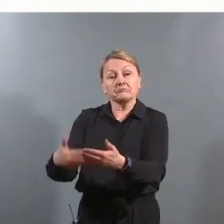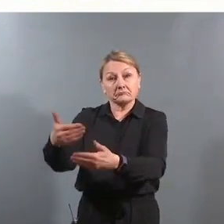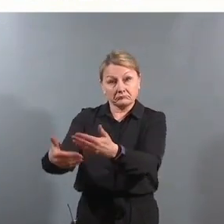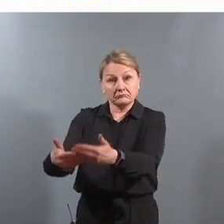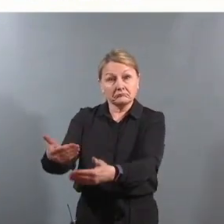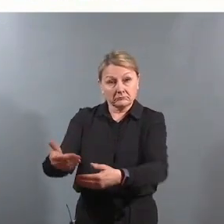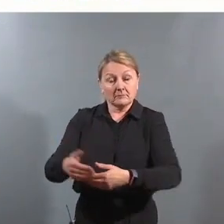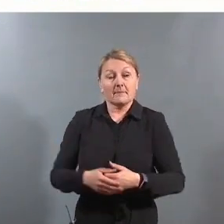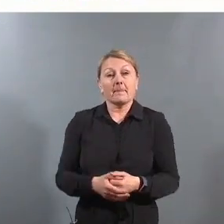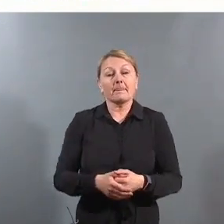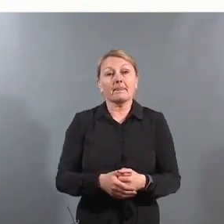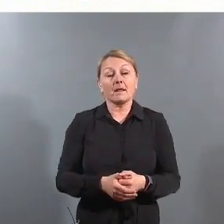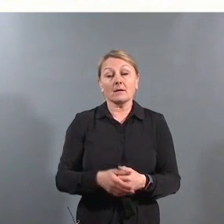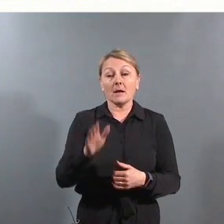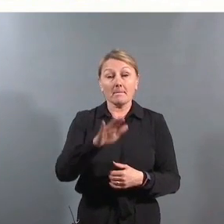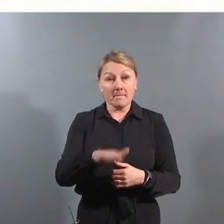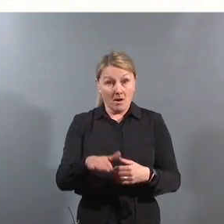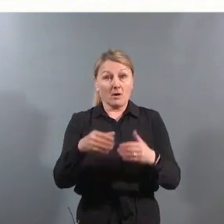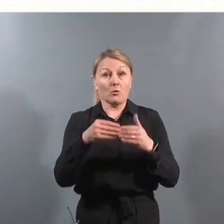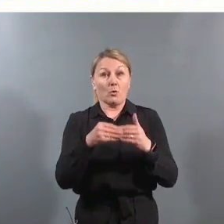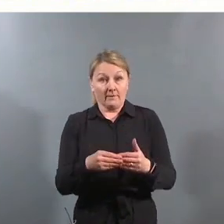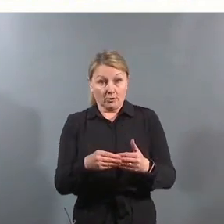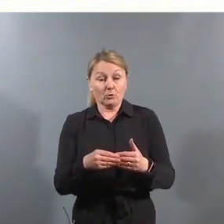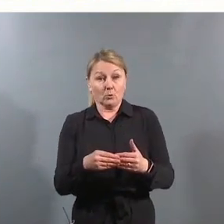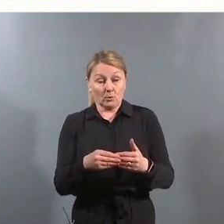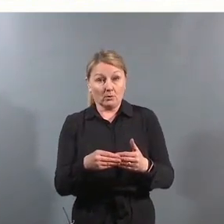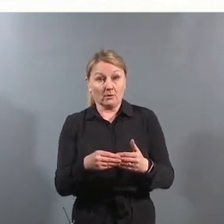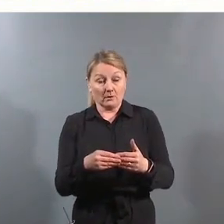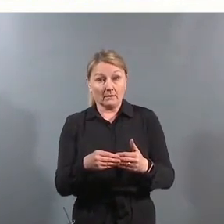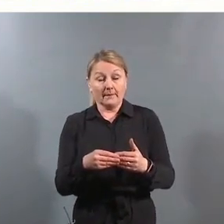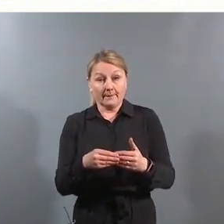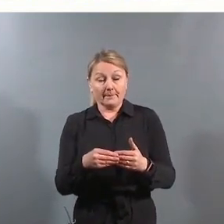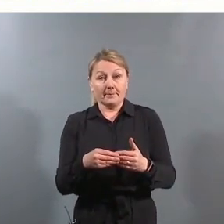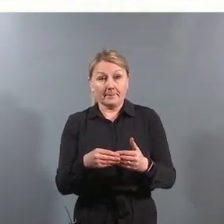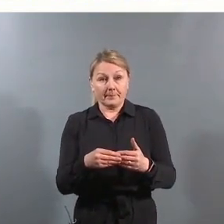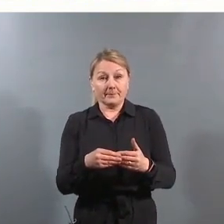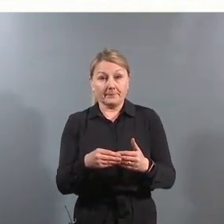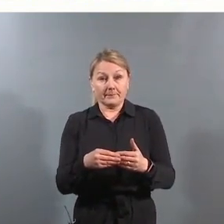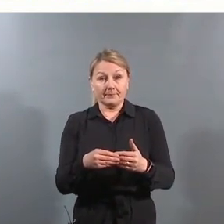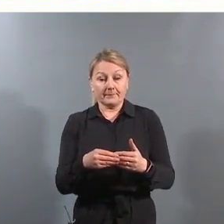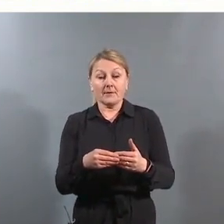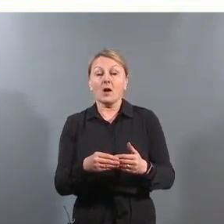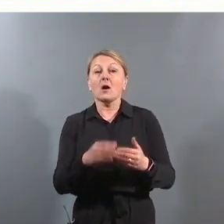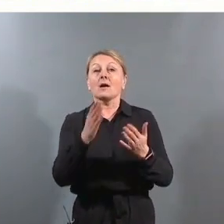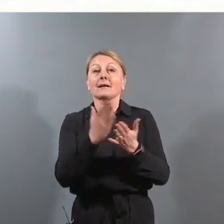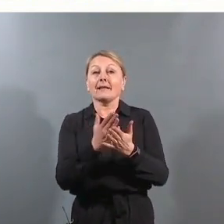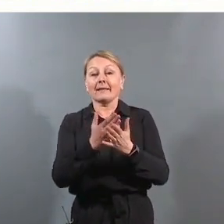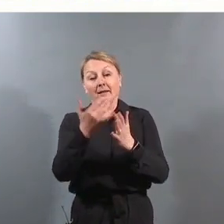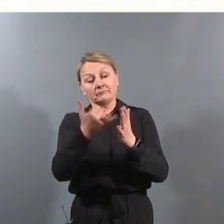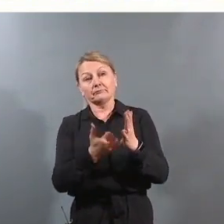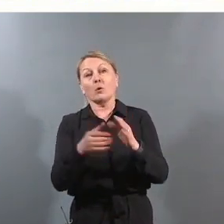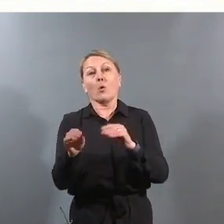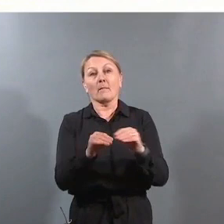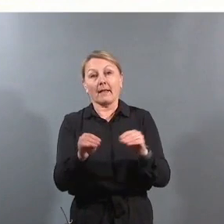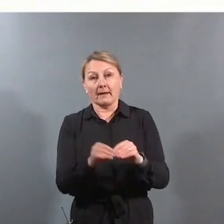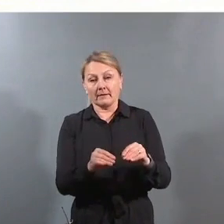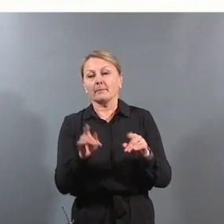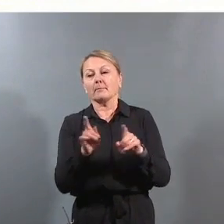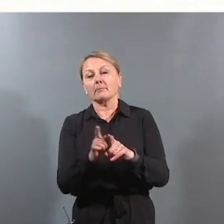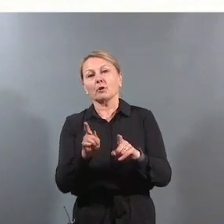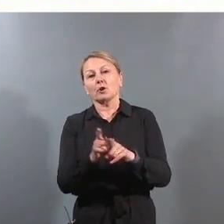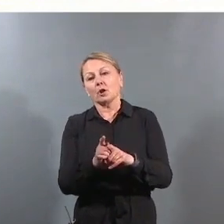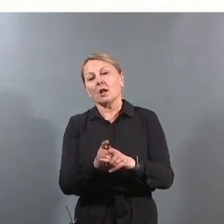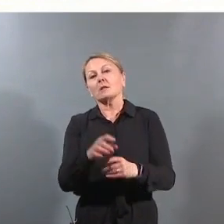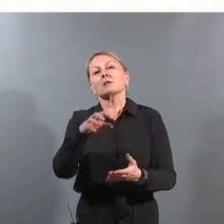Det at barnekonvensjonen har rettigheter om opplæring, det innebærer at